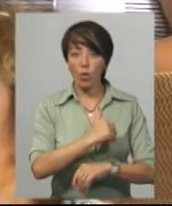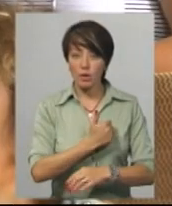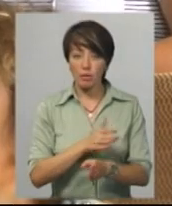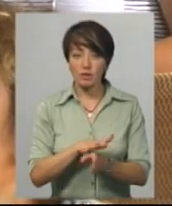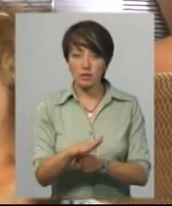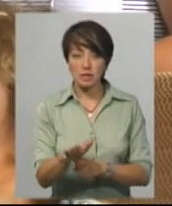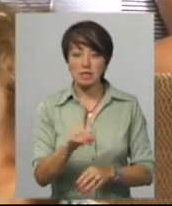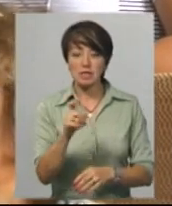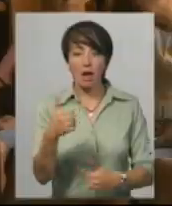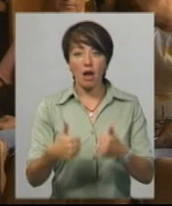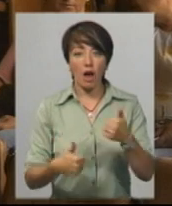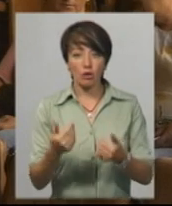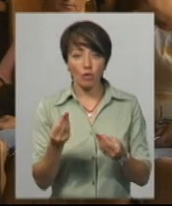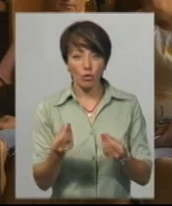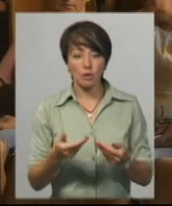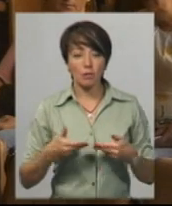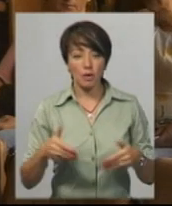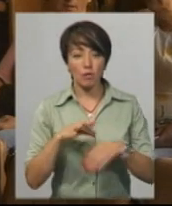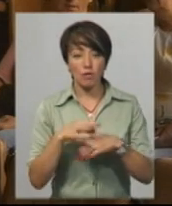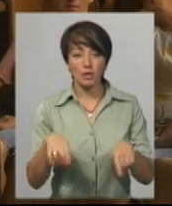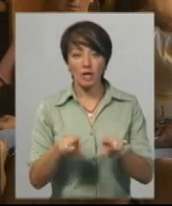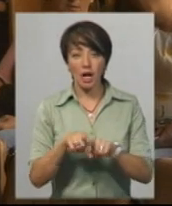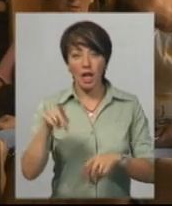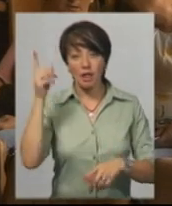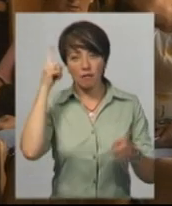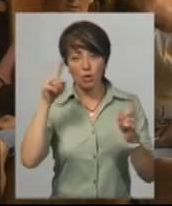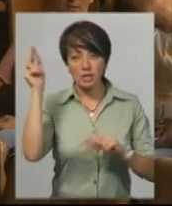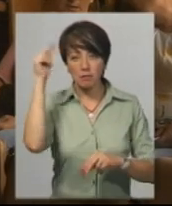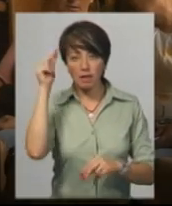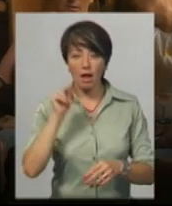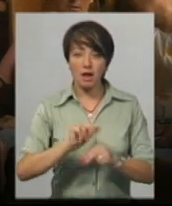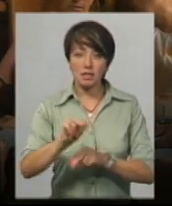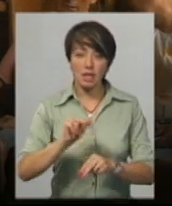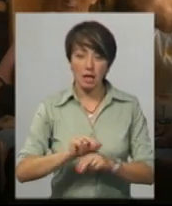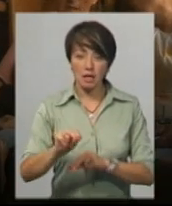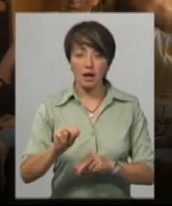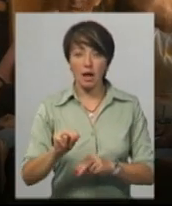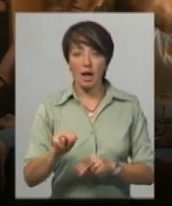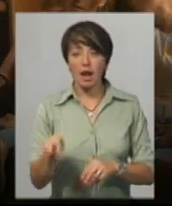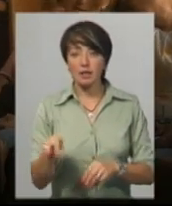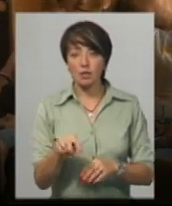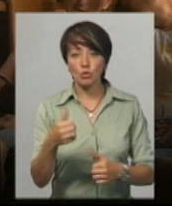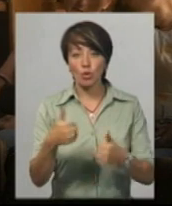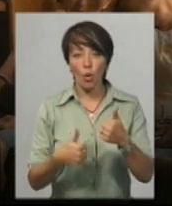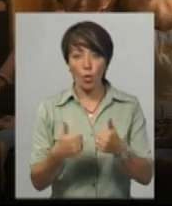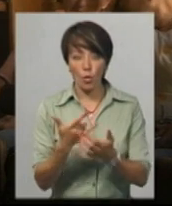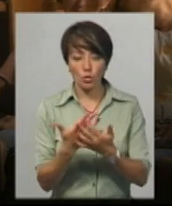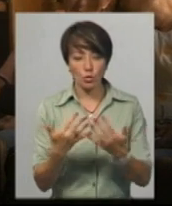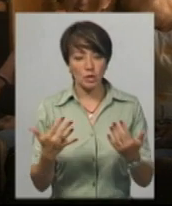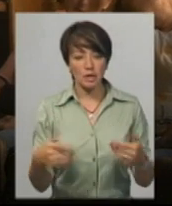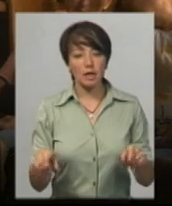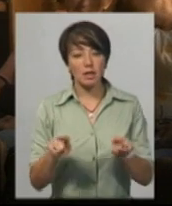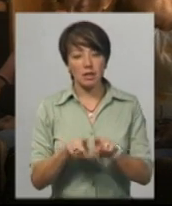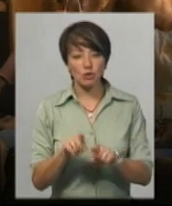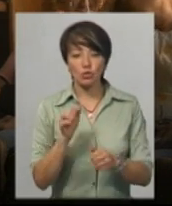реалізувати за грантові кошти. Ми проводимо такі творчі семінари, заняття, літературні конкурси теж